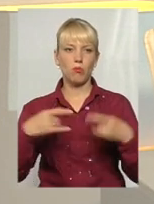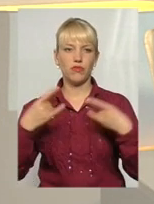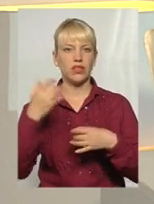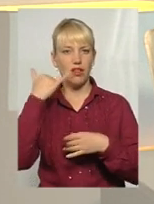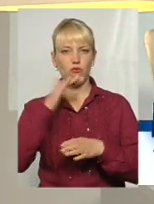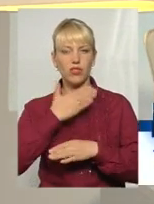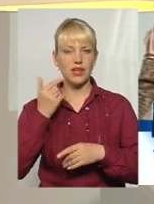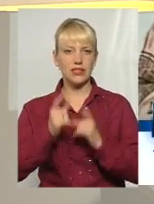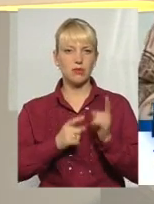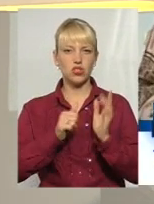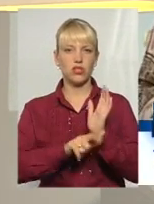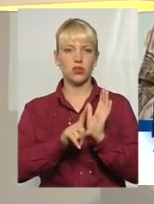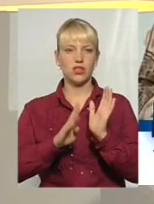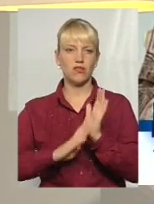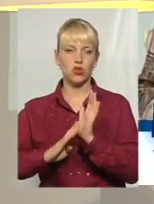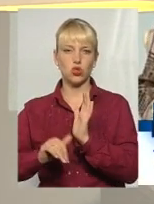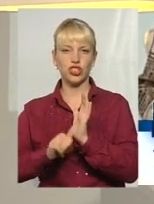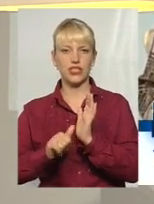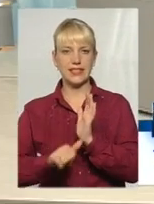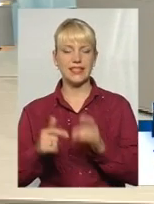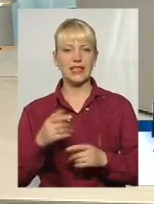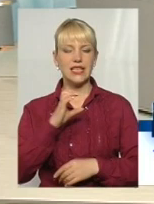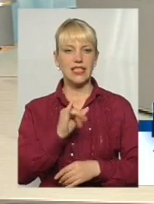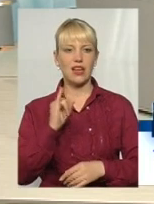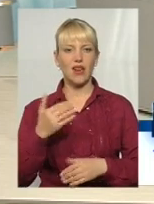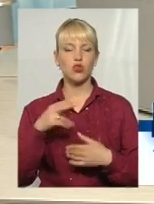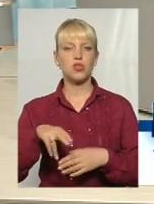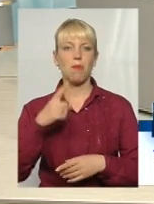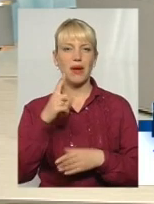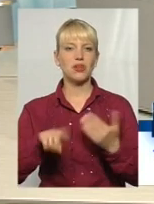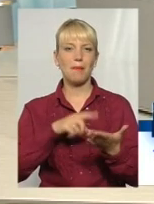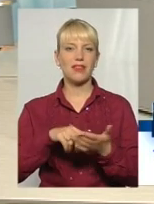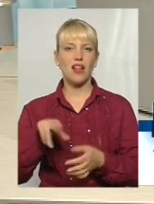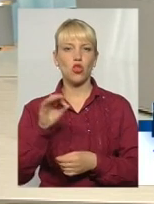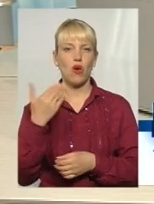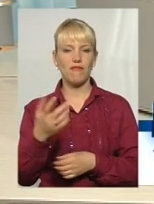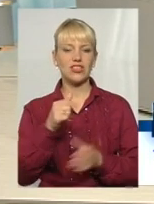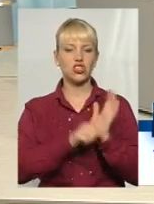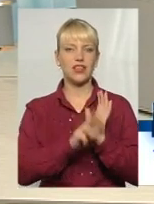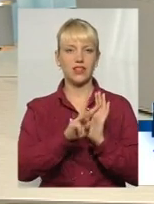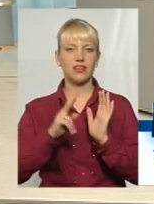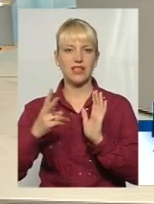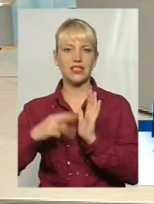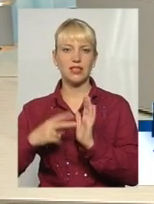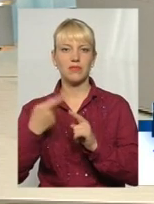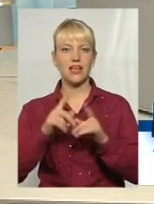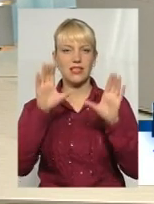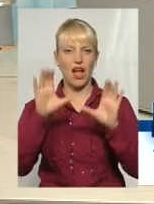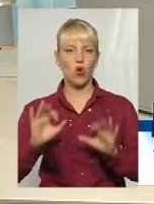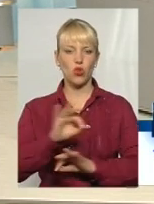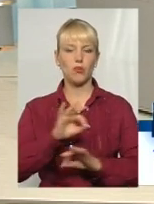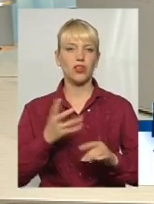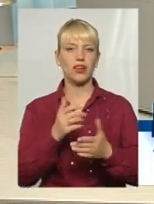61 90 60. Сергій Іванович, власне, перше питання до вас. 63 27 – це той законопроект, який в першому читанні